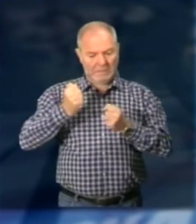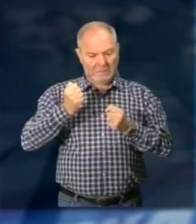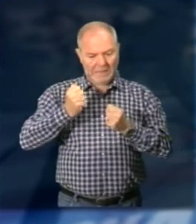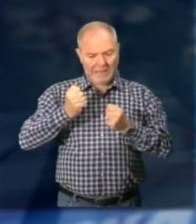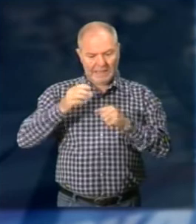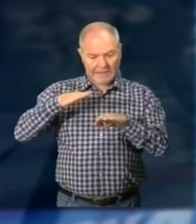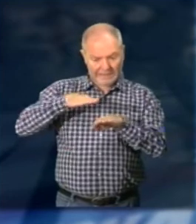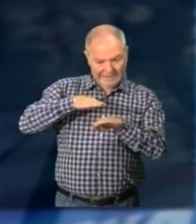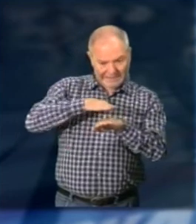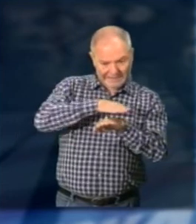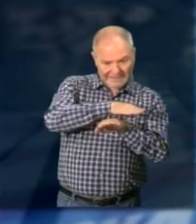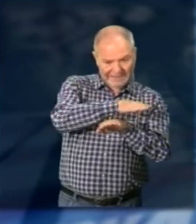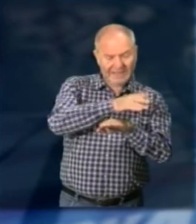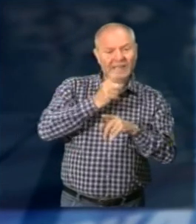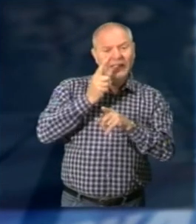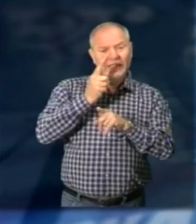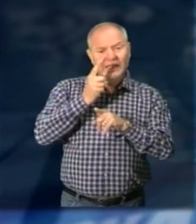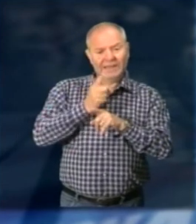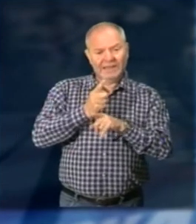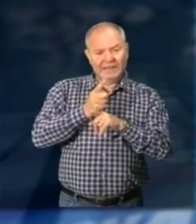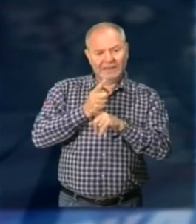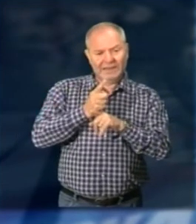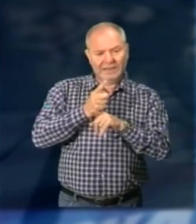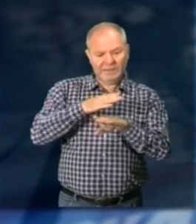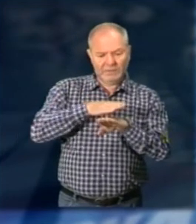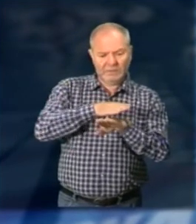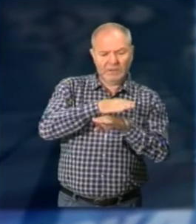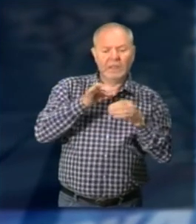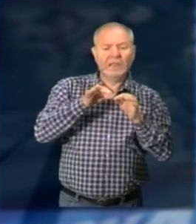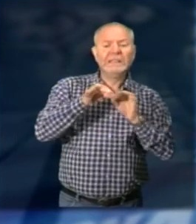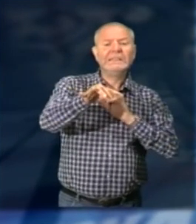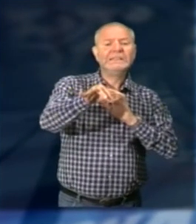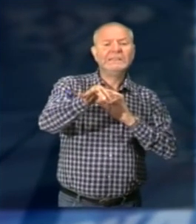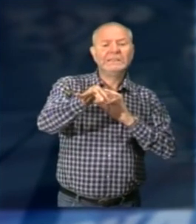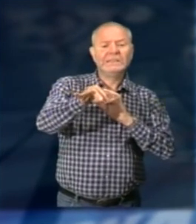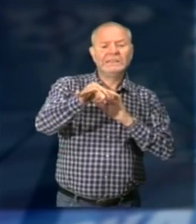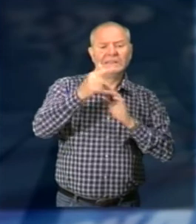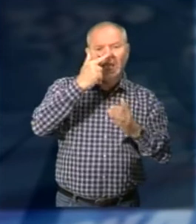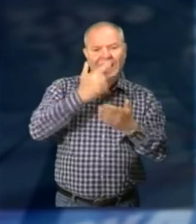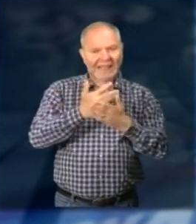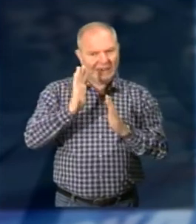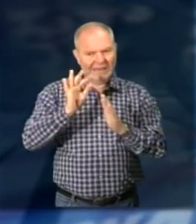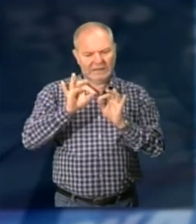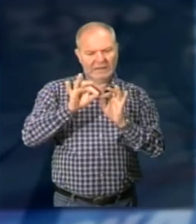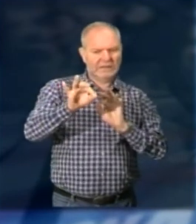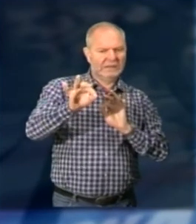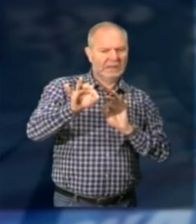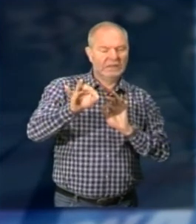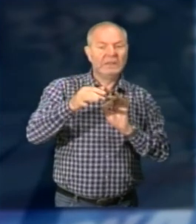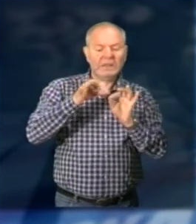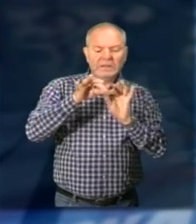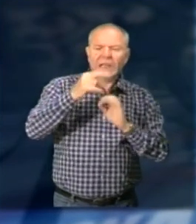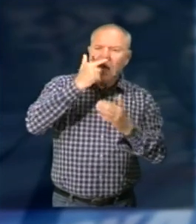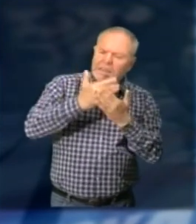la manovra di sorpasso debba mantenere dal veicolo superato una distanza che viene definita adeguata E' chiaro che adeguata